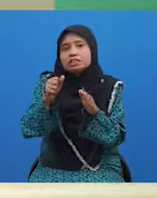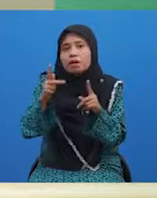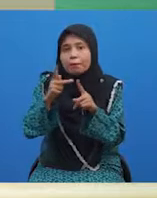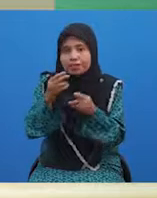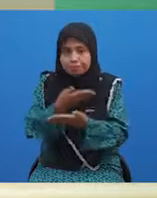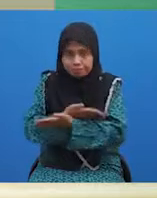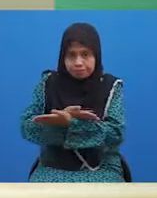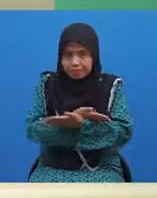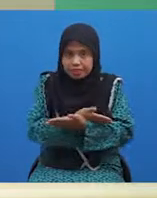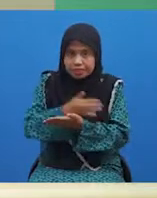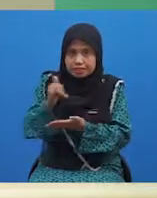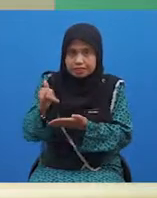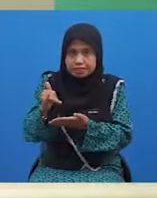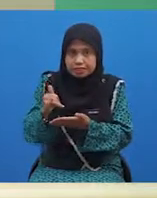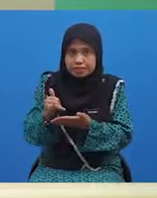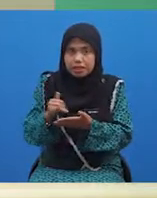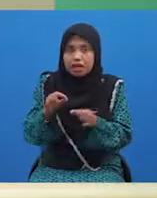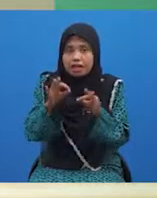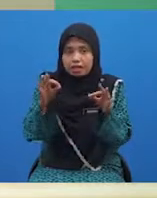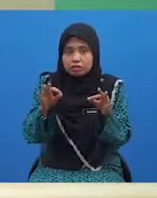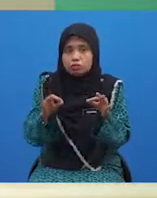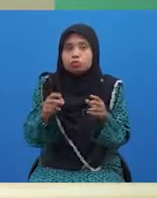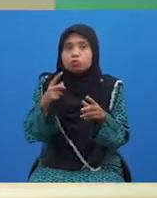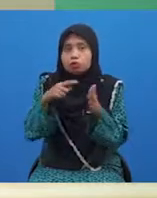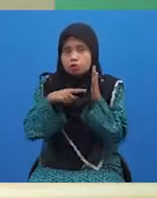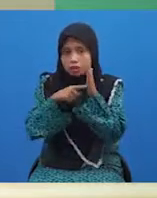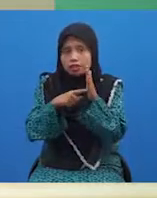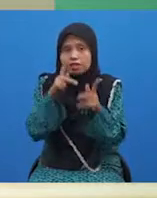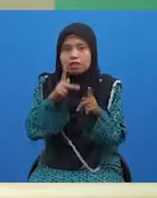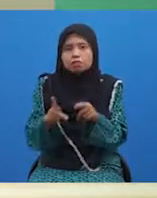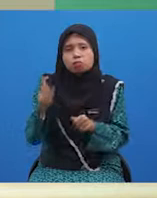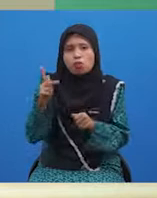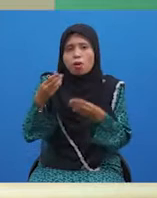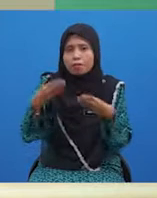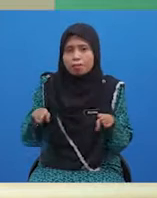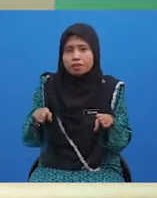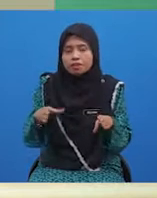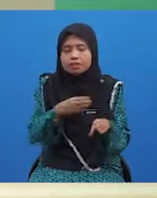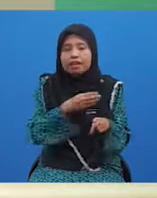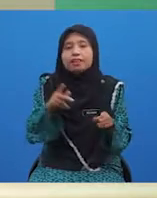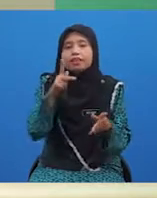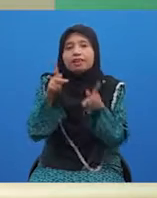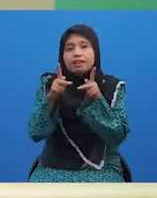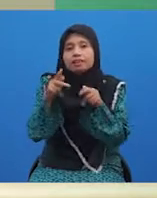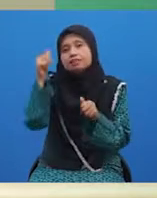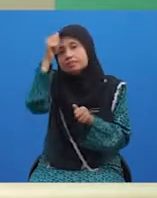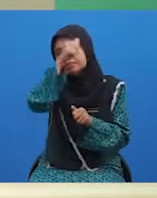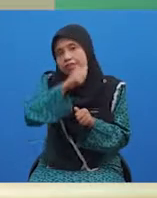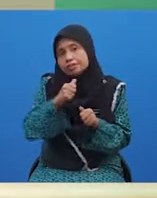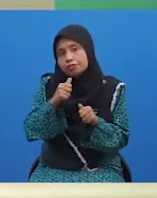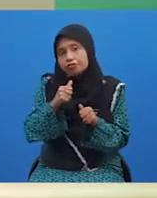Ayat ini menunjukkan kata penguat bebas sungguh diikuti kata adjektif